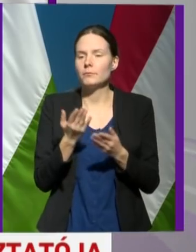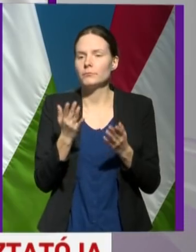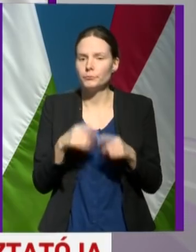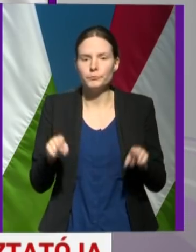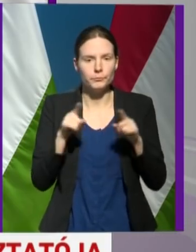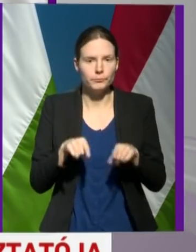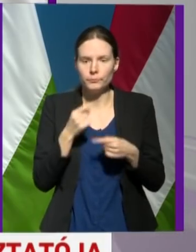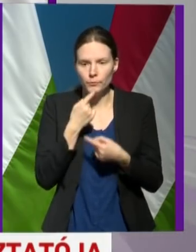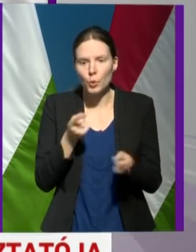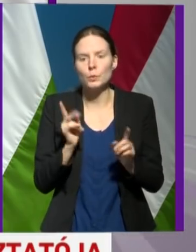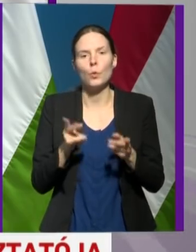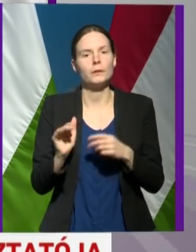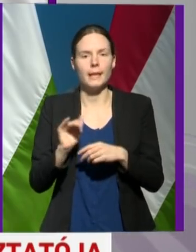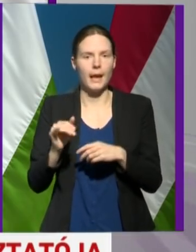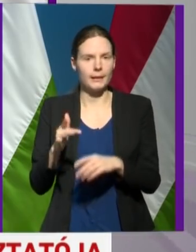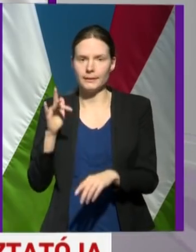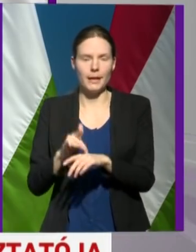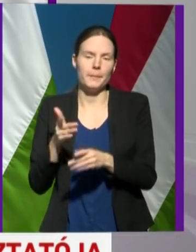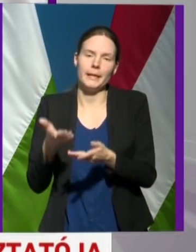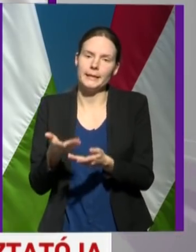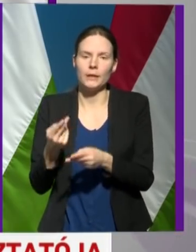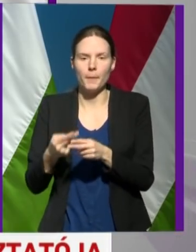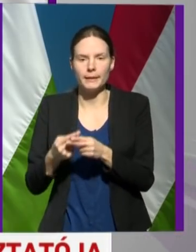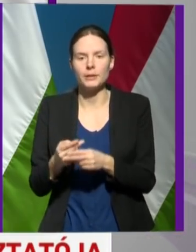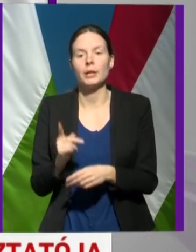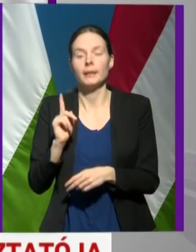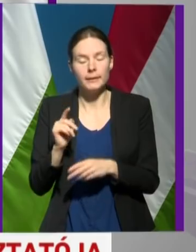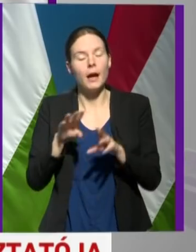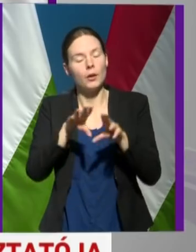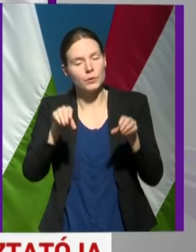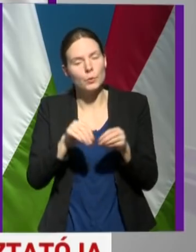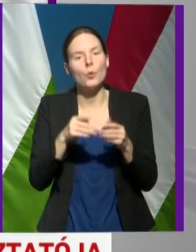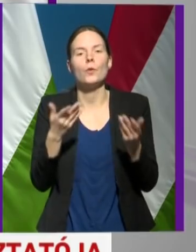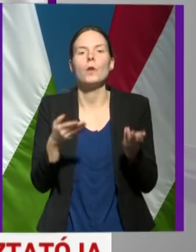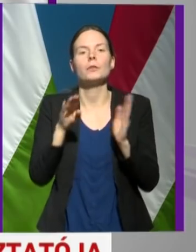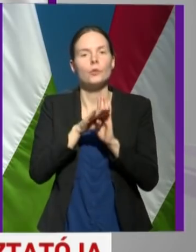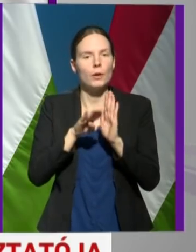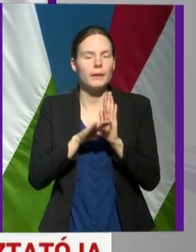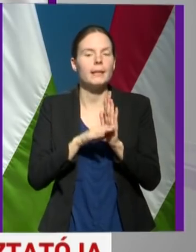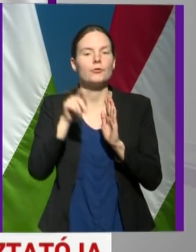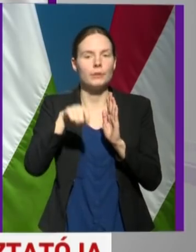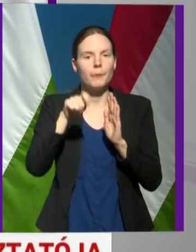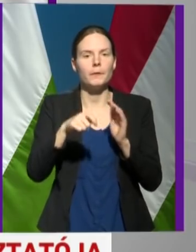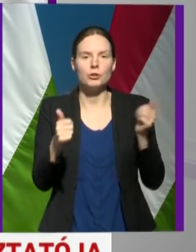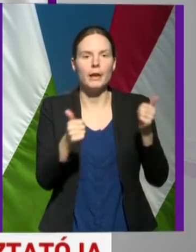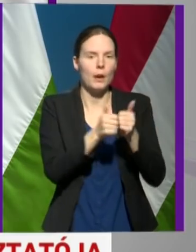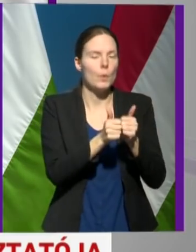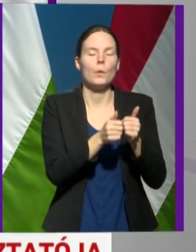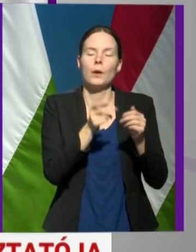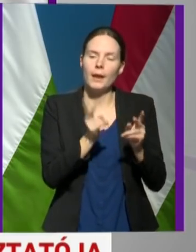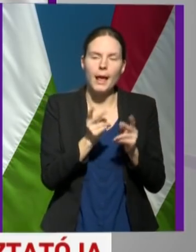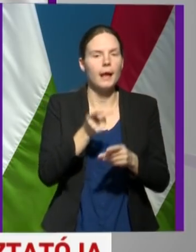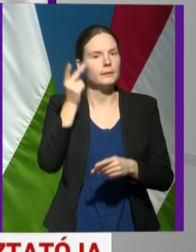jellemzően nem érinti a betegség, de ilyenkor a szülő vagy a törvényes képviselő mellette lehet. Tehát